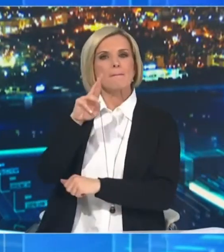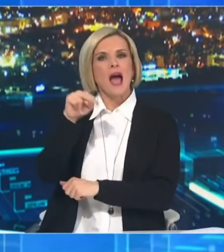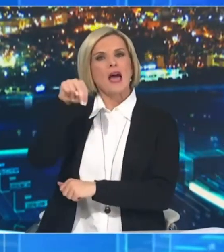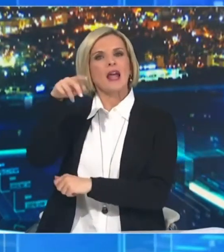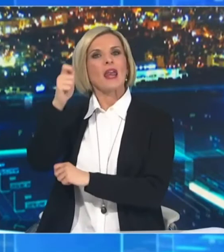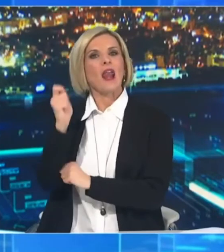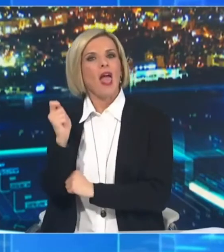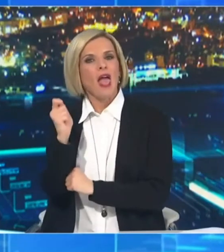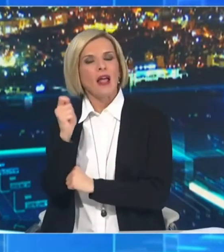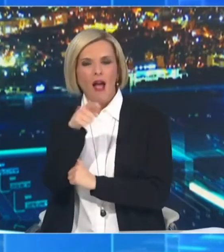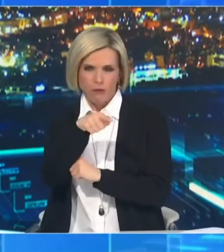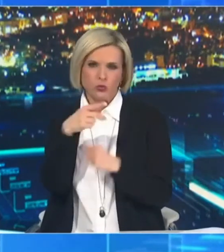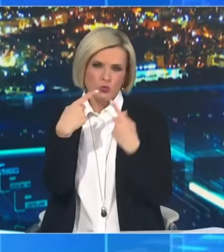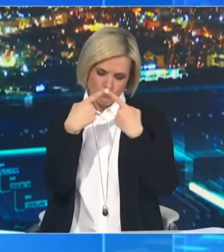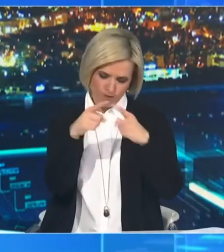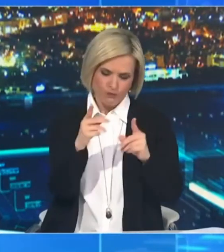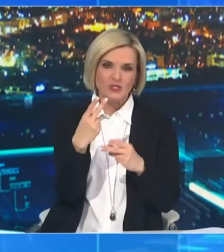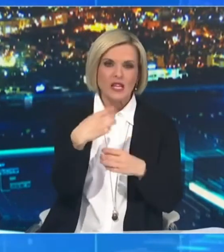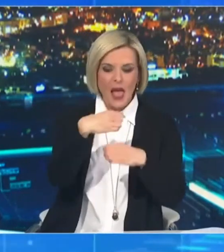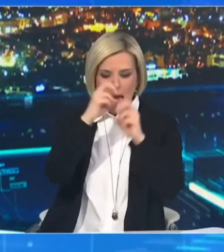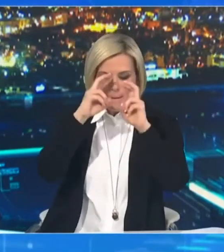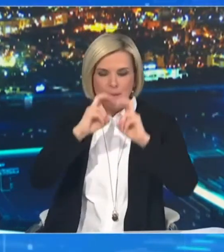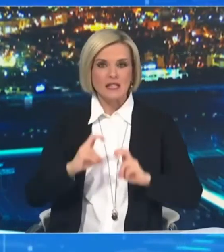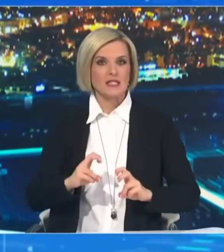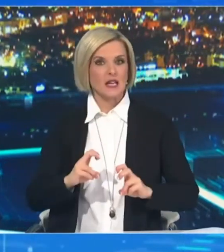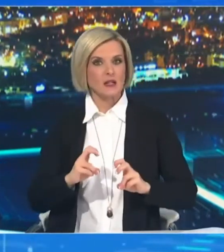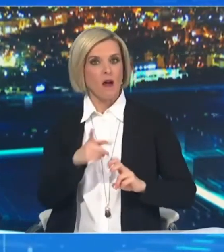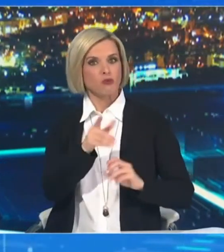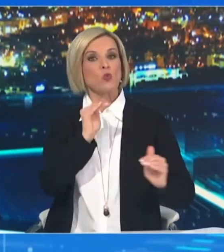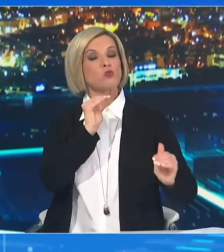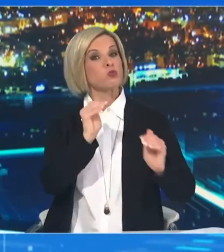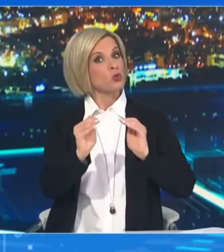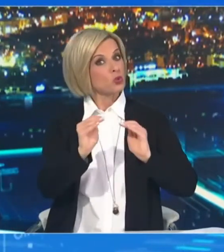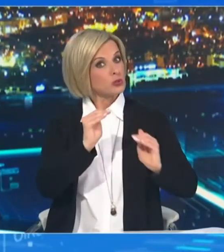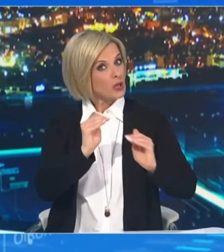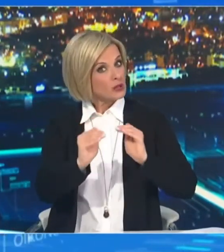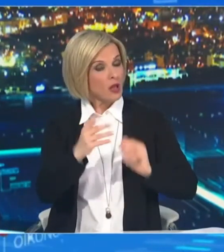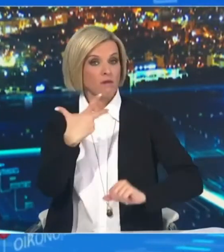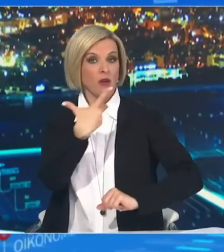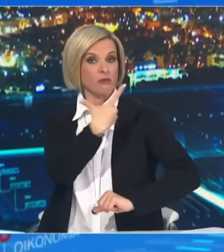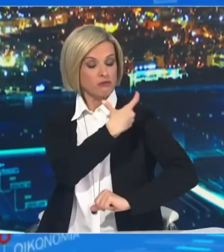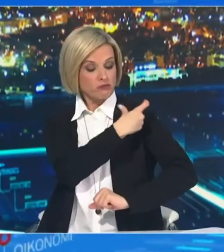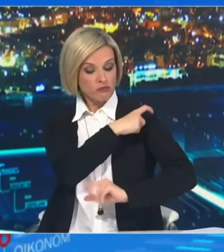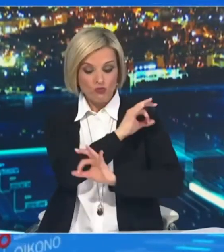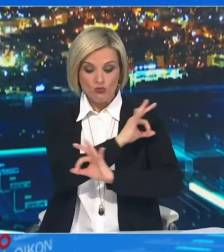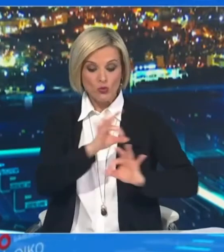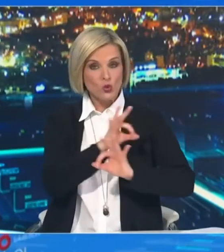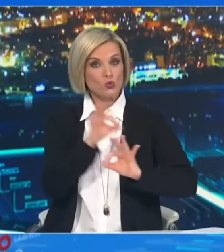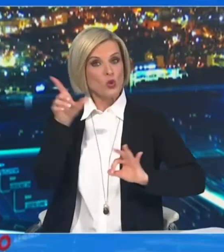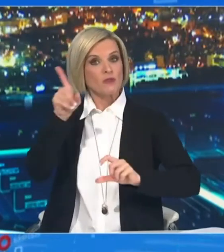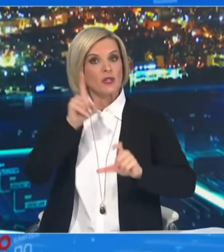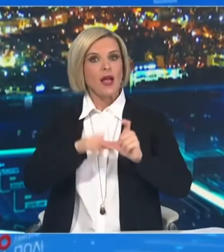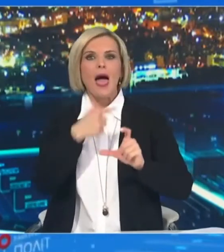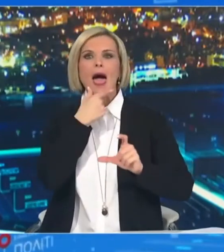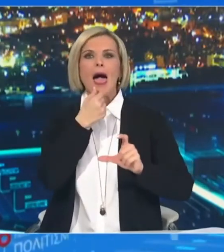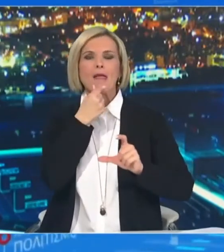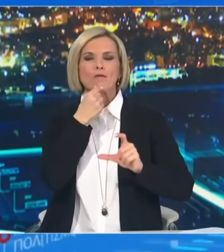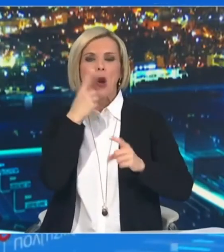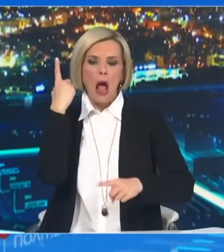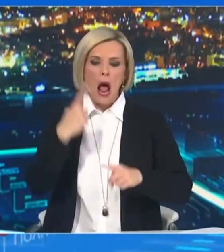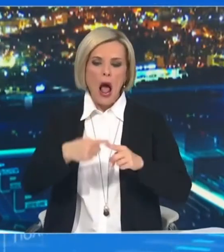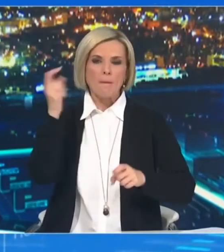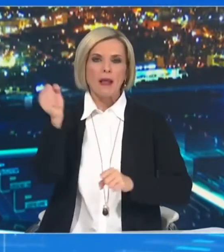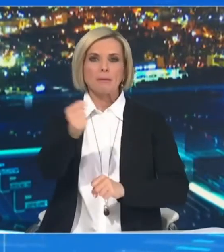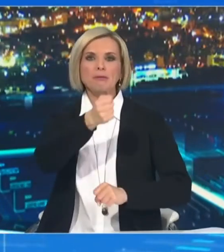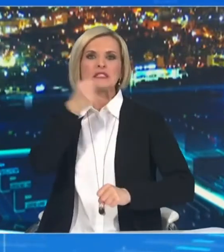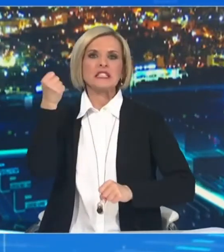κάποια πλεονεκτήματα με την έννοια της φύλαξης. Είναι ευκολότερες οι συνθήκες φύλαξης ακόμη και